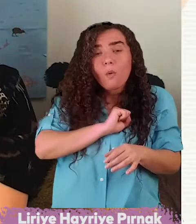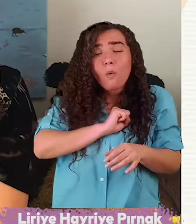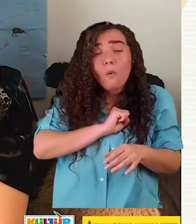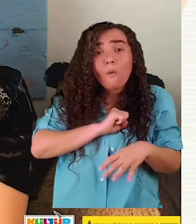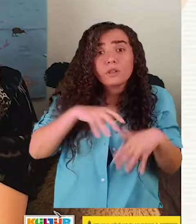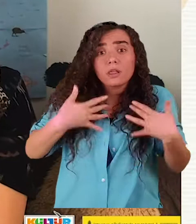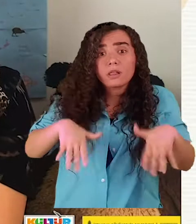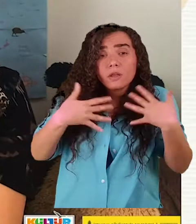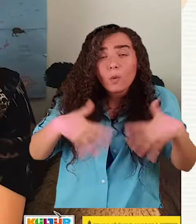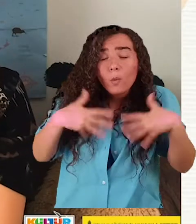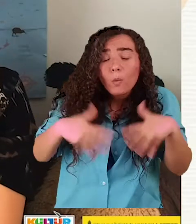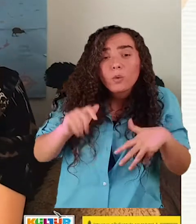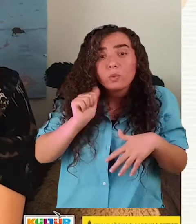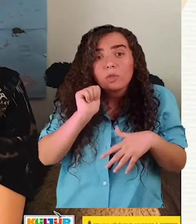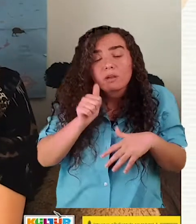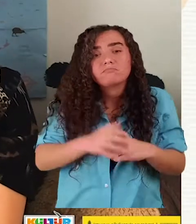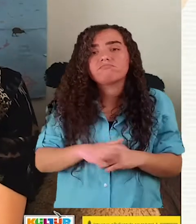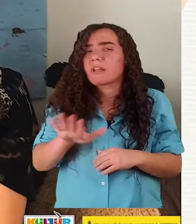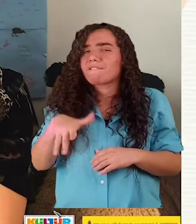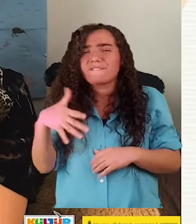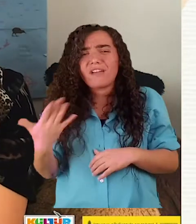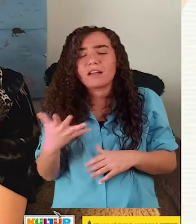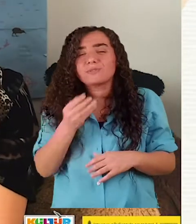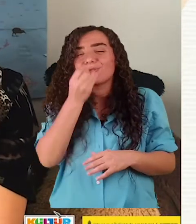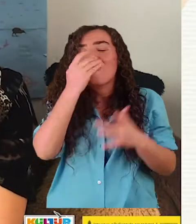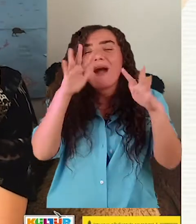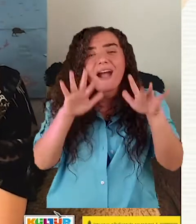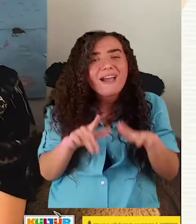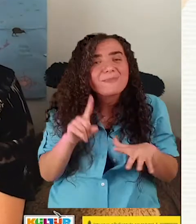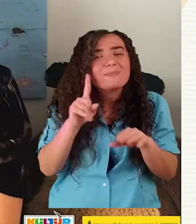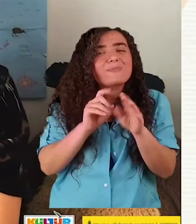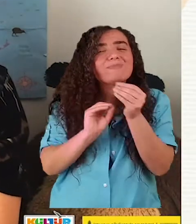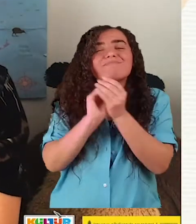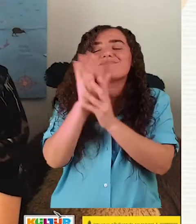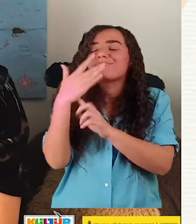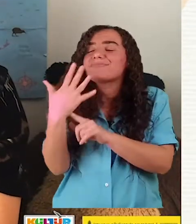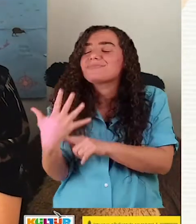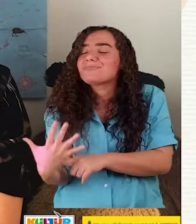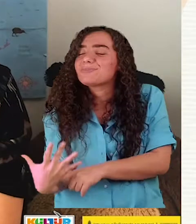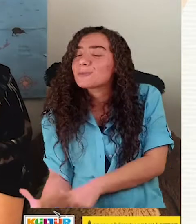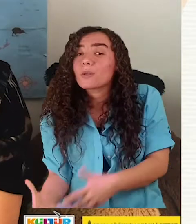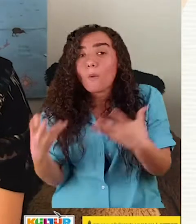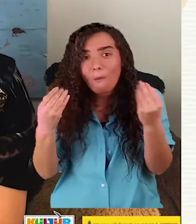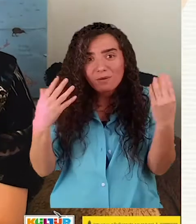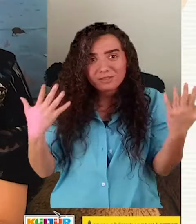bir dağ, küçük bir yaprak süzüle süzüle yere düşse onun hışırtısından bile